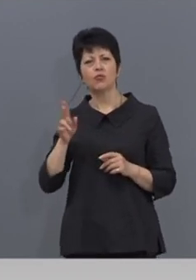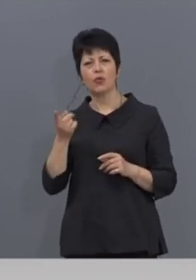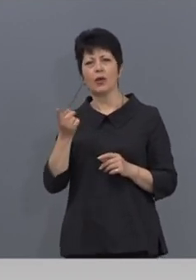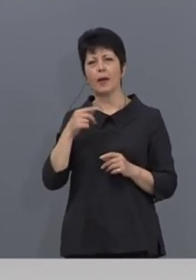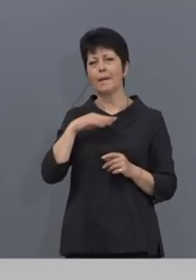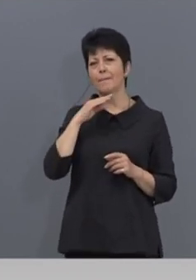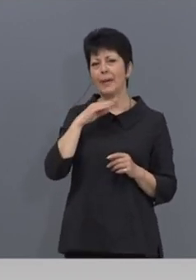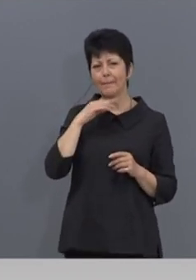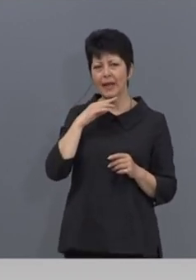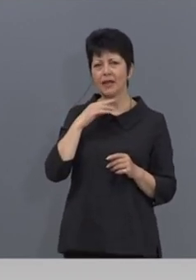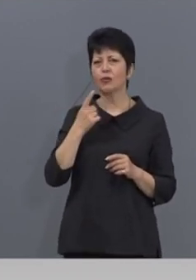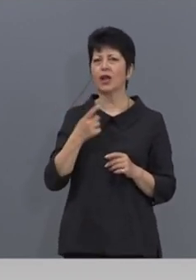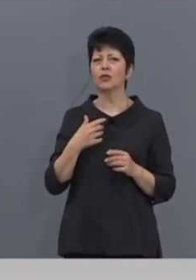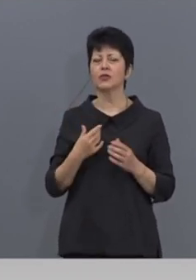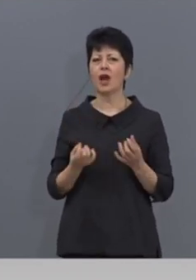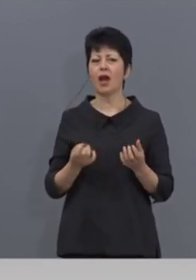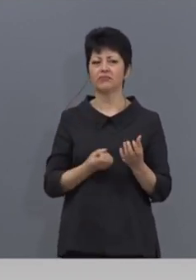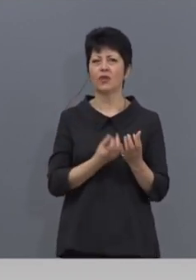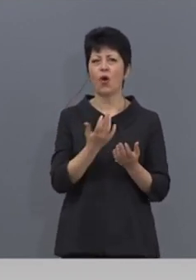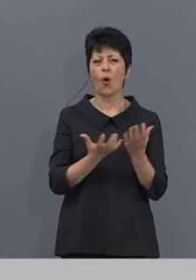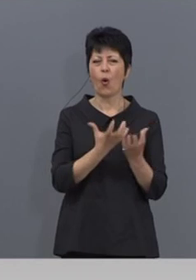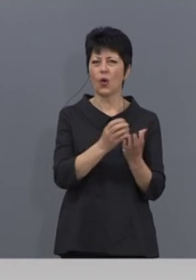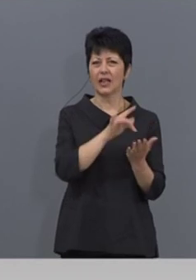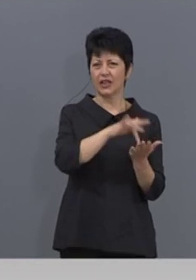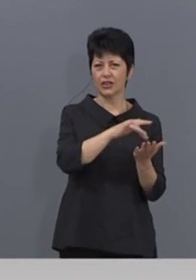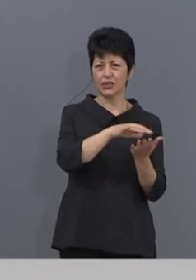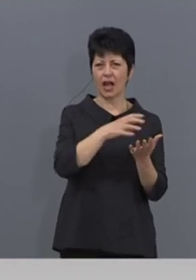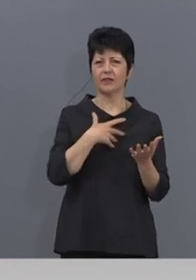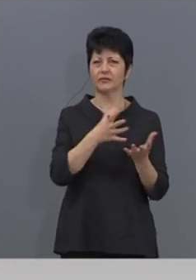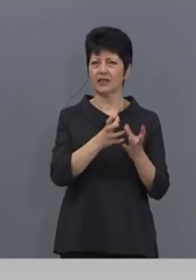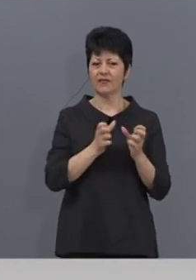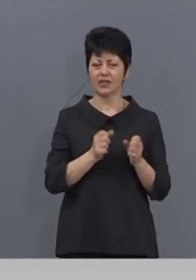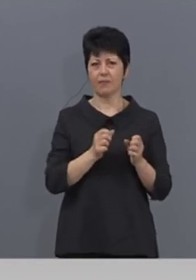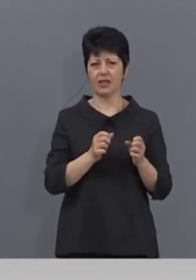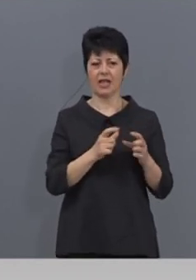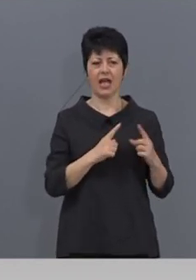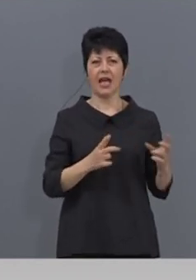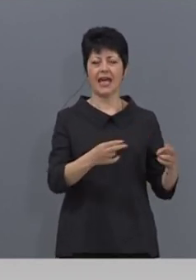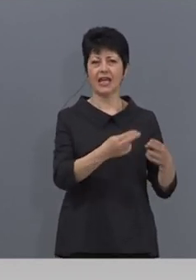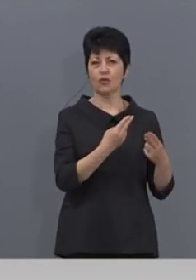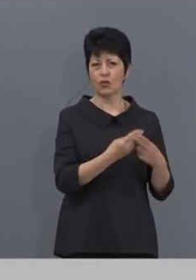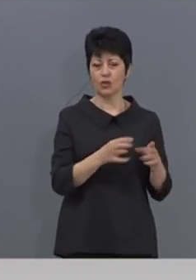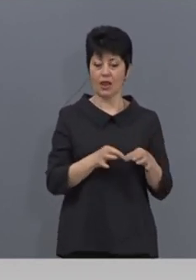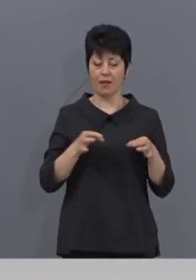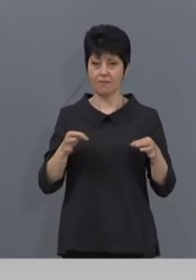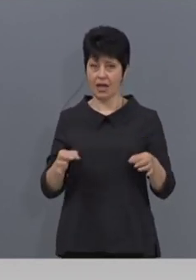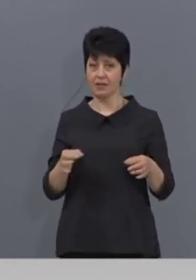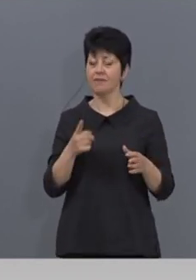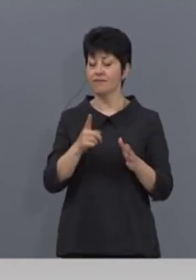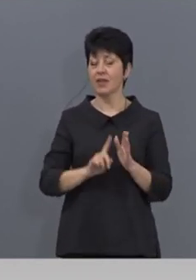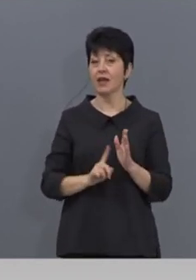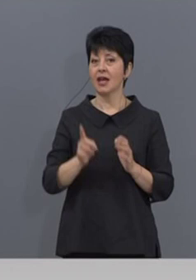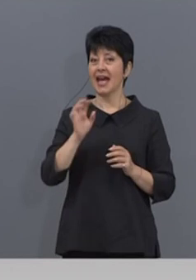възникваха отделни огнища, въведаха се ограничителни мерки, изолационни, и резултата, който